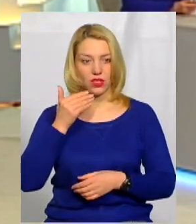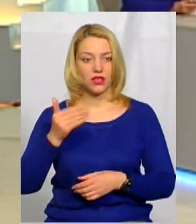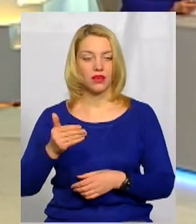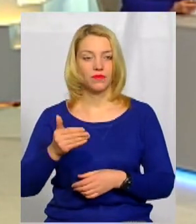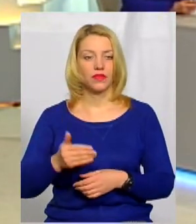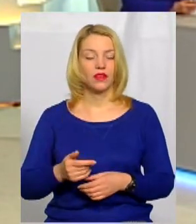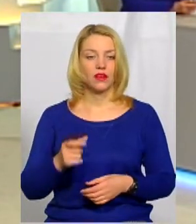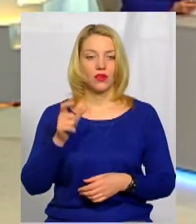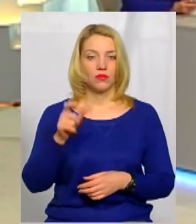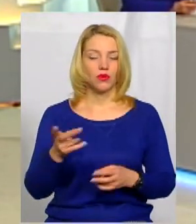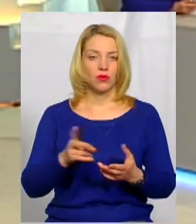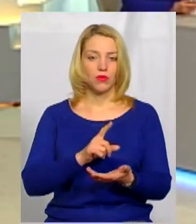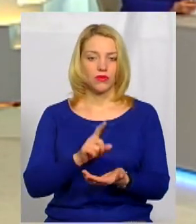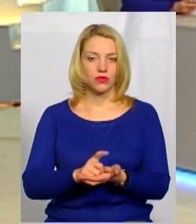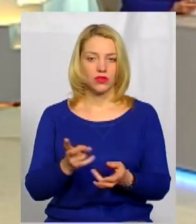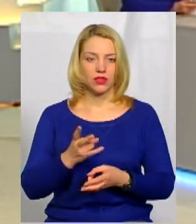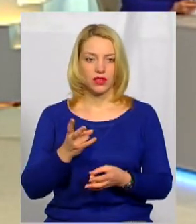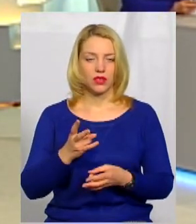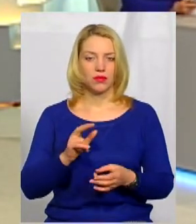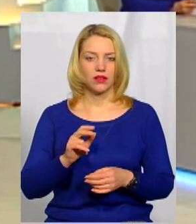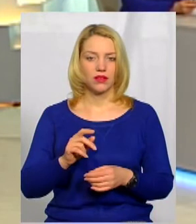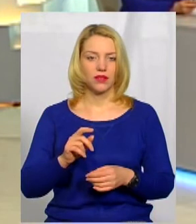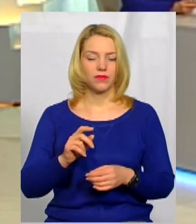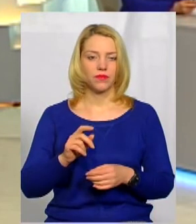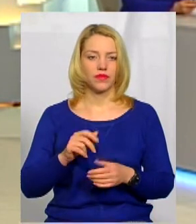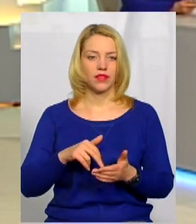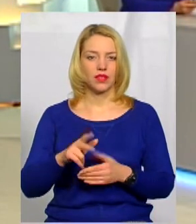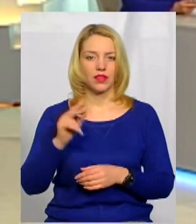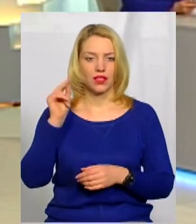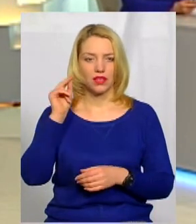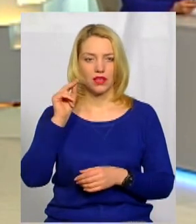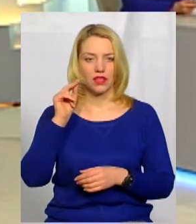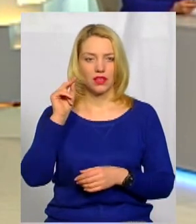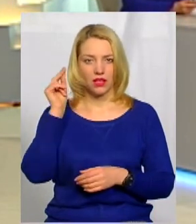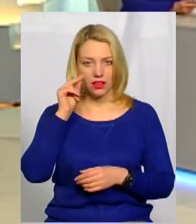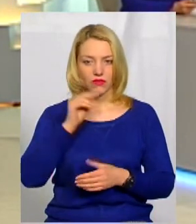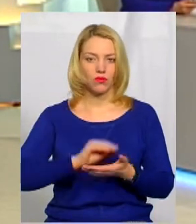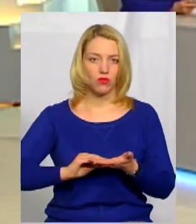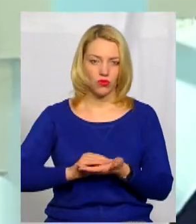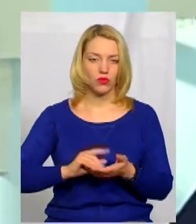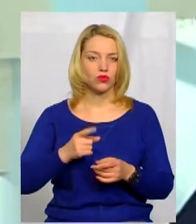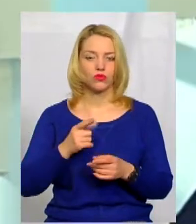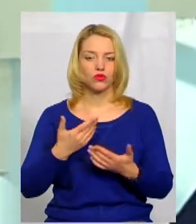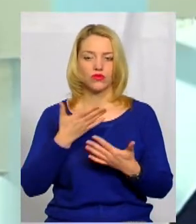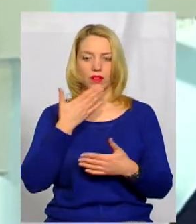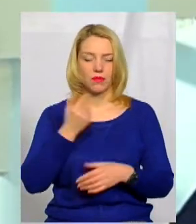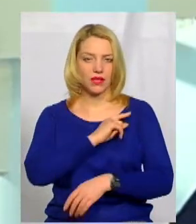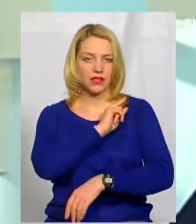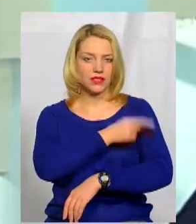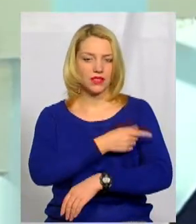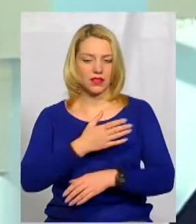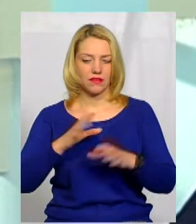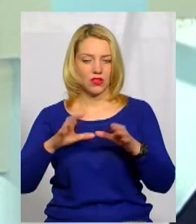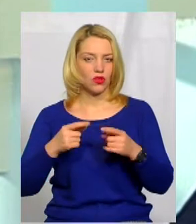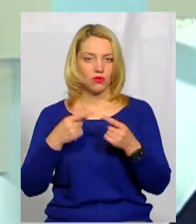Йому треба обов'язково тепер повторно йти на навчання, бо чинність такого свідоцтва вже закінчена. Тобто немає ніяких